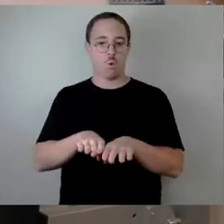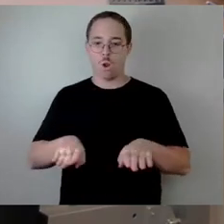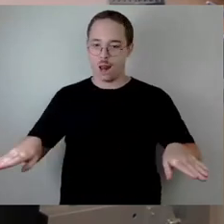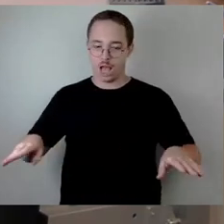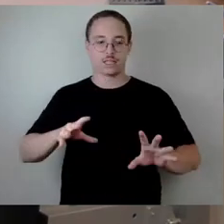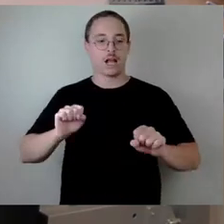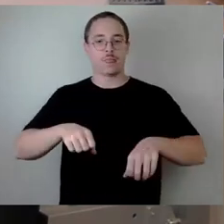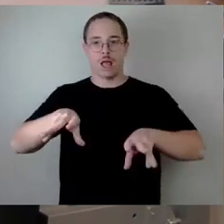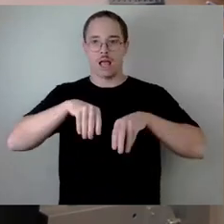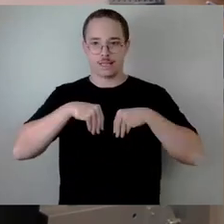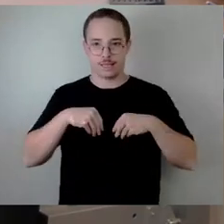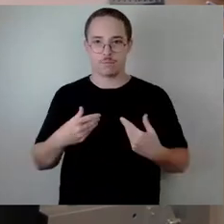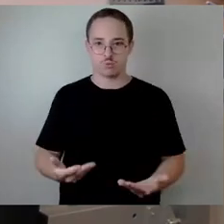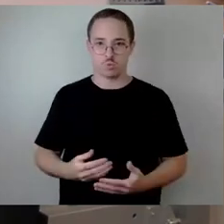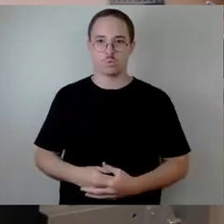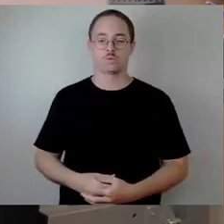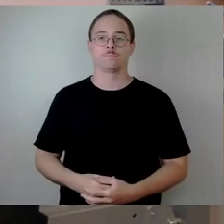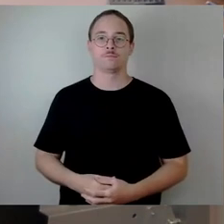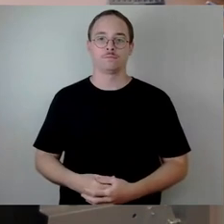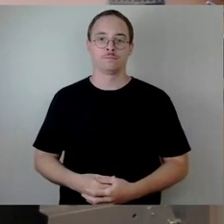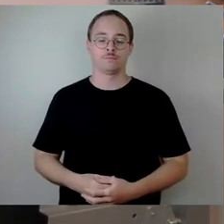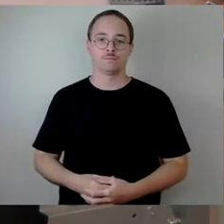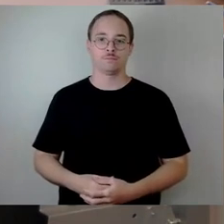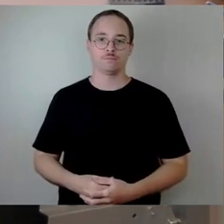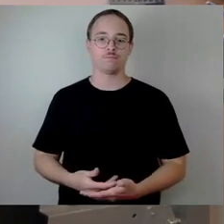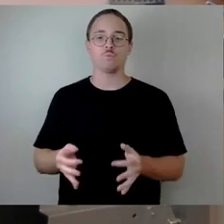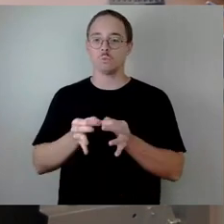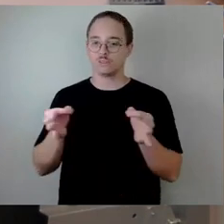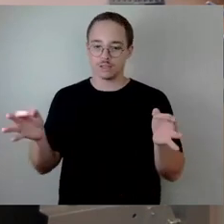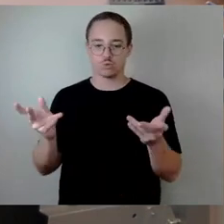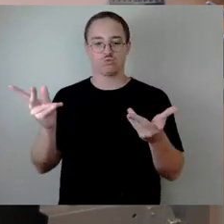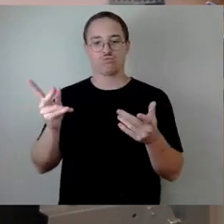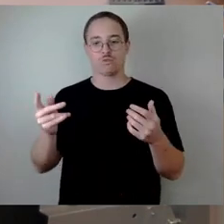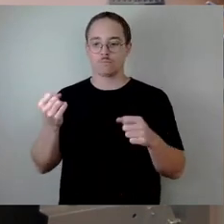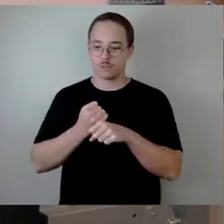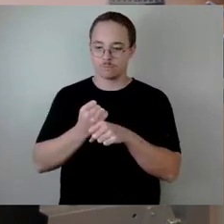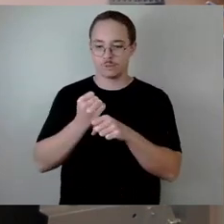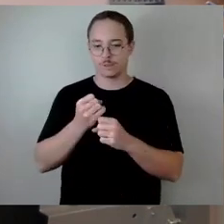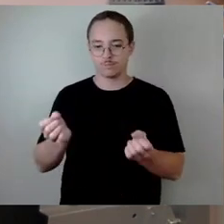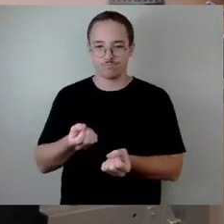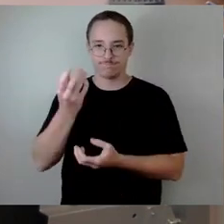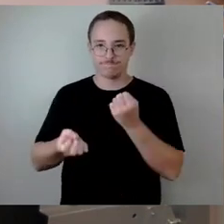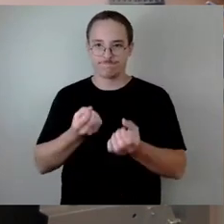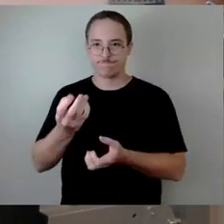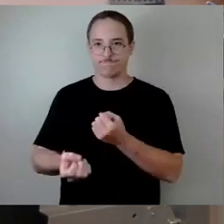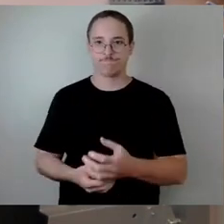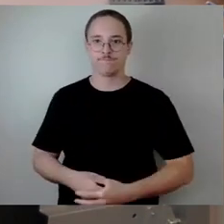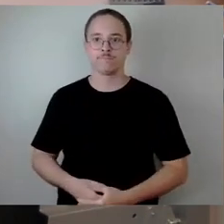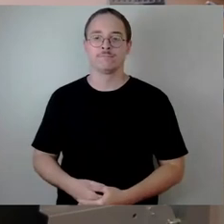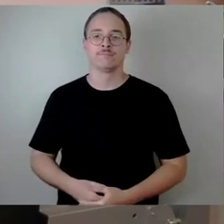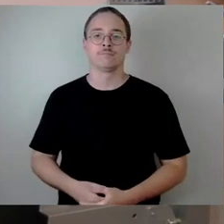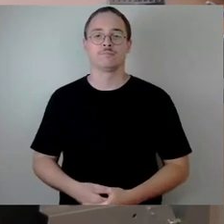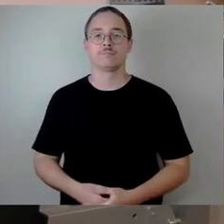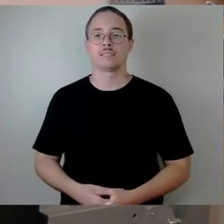auf der jetzt eben dann tatsächlich eine entsprechende Satzung erarbeitet werden kann. Und von daher möchte ich auch noch mal um Ihre Zustimmung